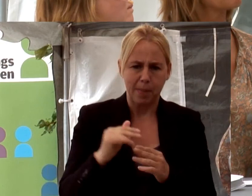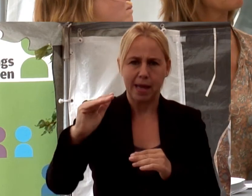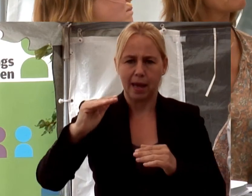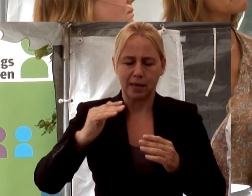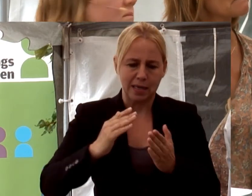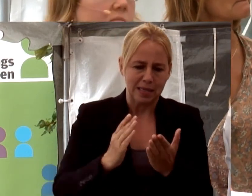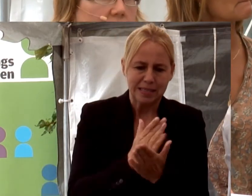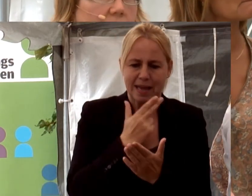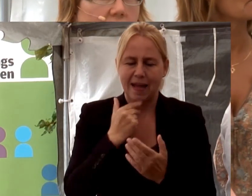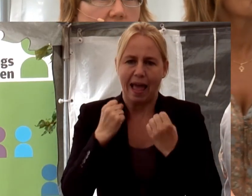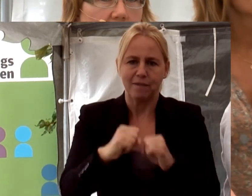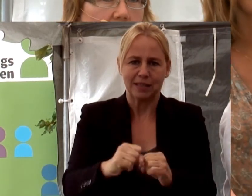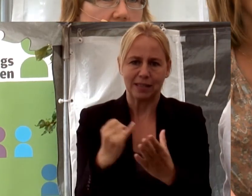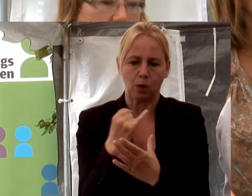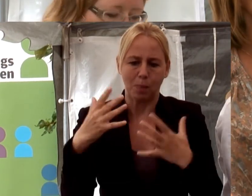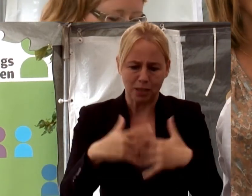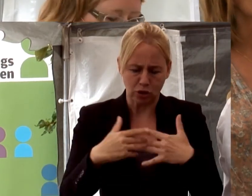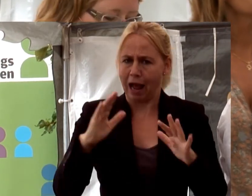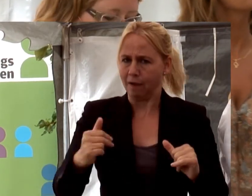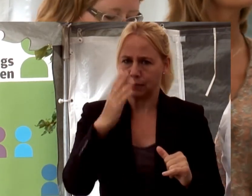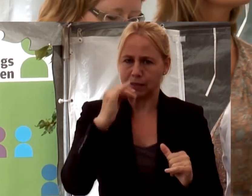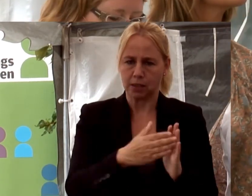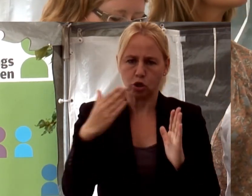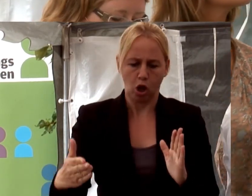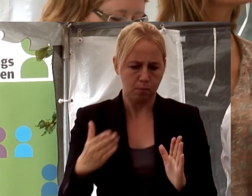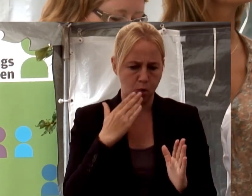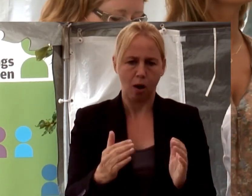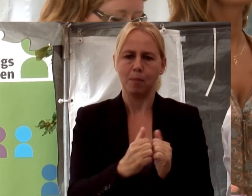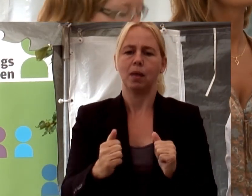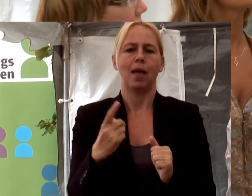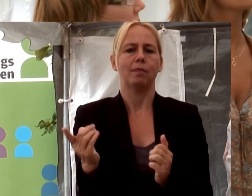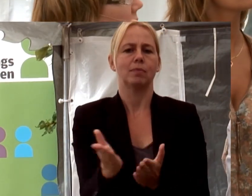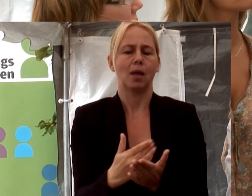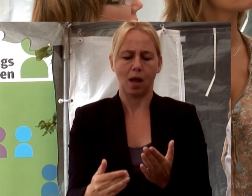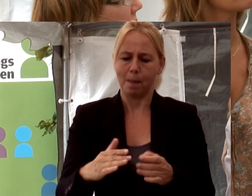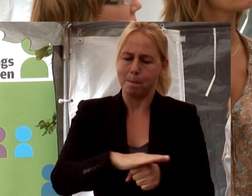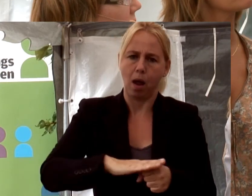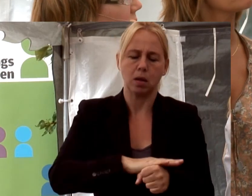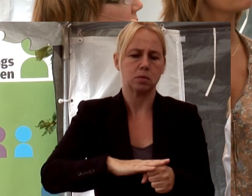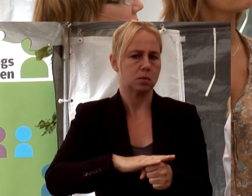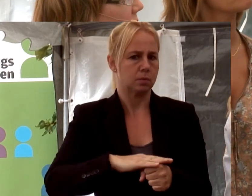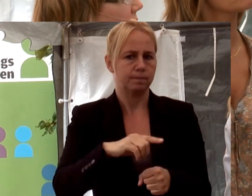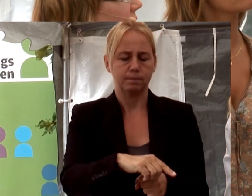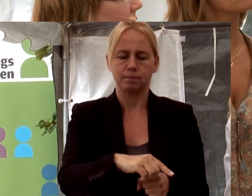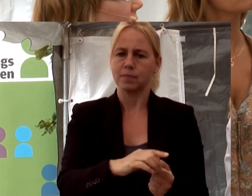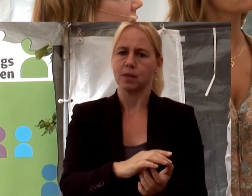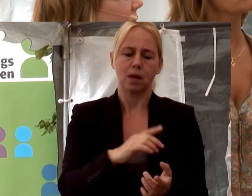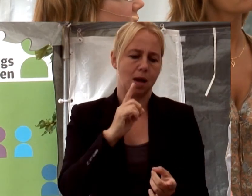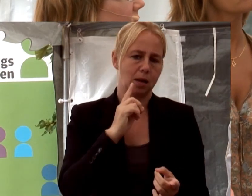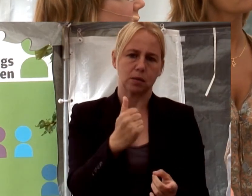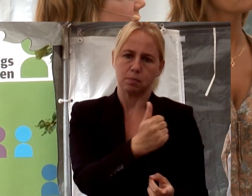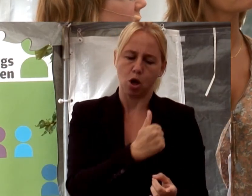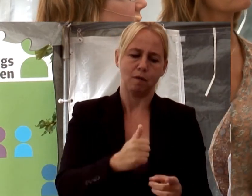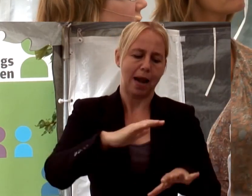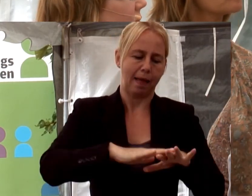inom industrin och så vidare, så som vi har gjort hela 1900-talet. Men i en del branscher kommer alltid att